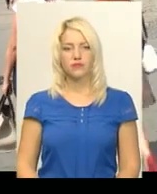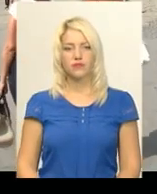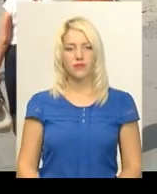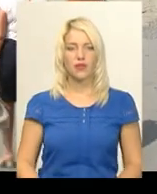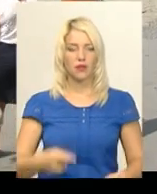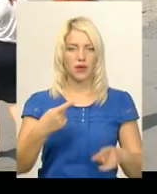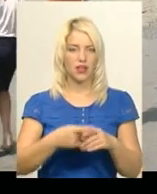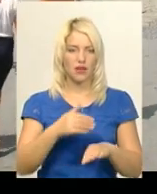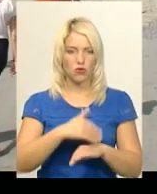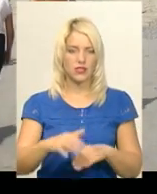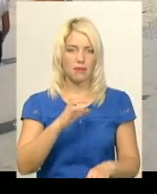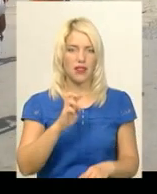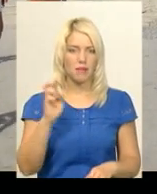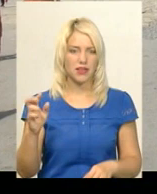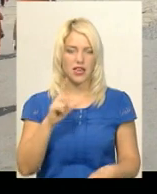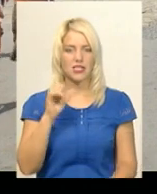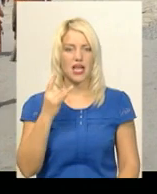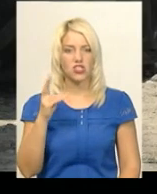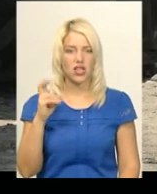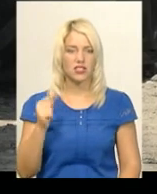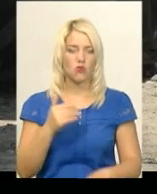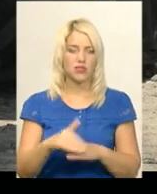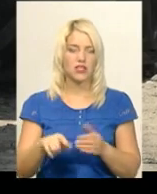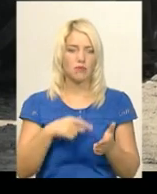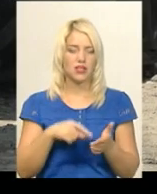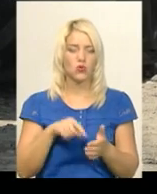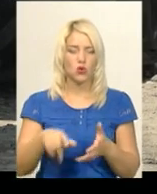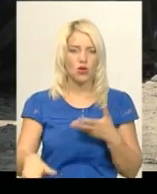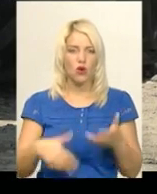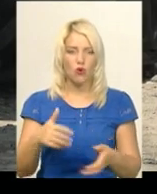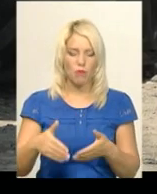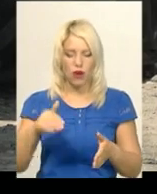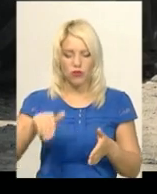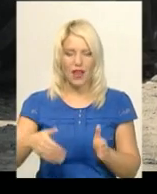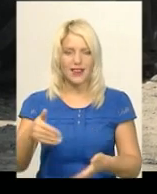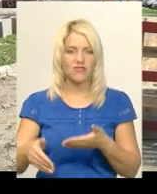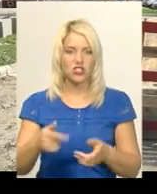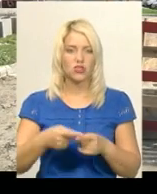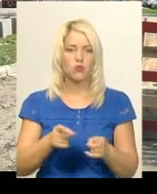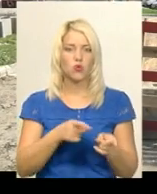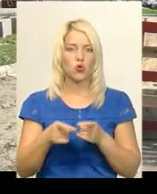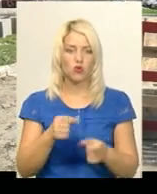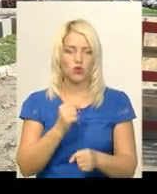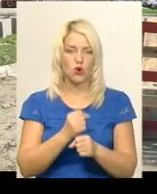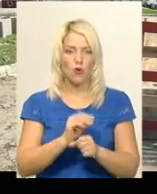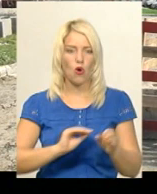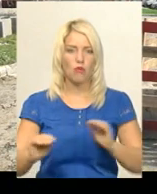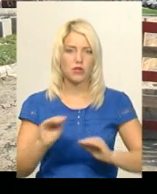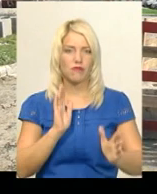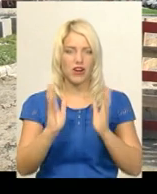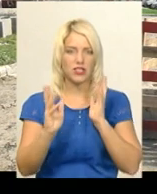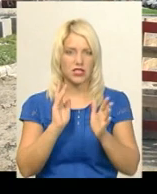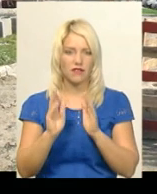Перехрестя вулиць Степана Бандери та Зрічанської у Хмельницькому. Зараз тут копаються рівчаки. Це початок підготовчих робіт з облаштування скверу.